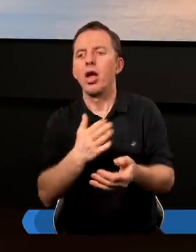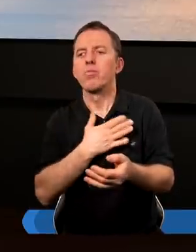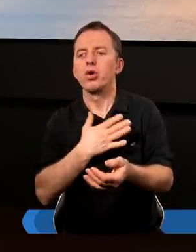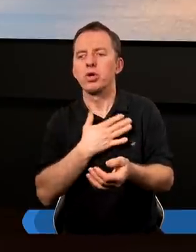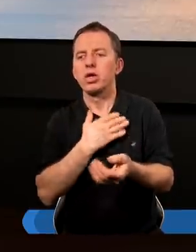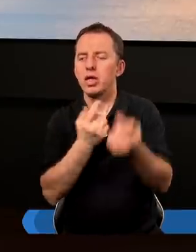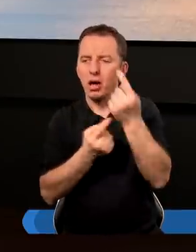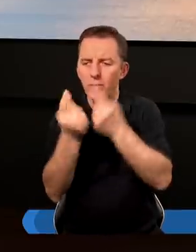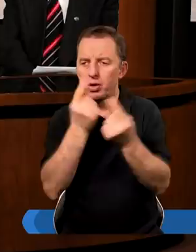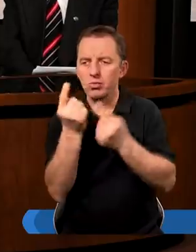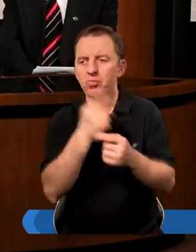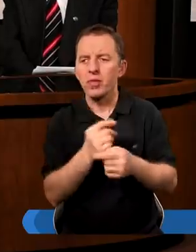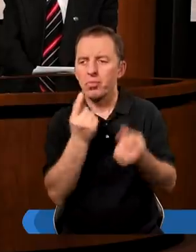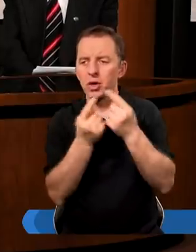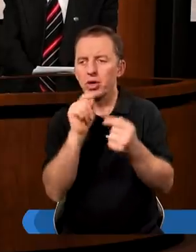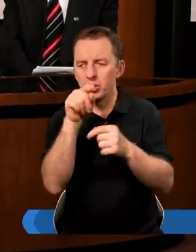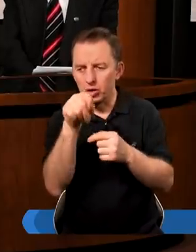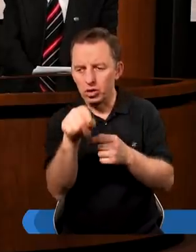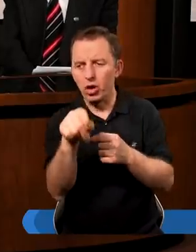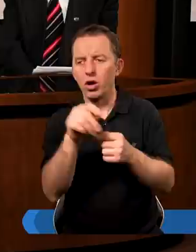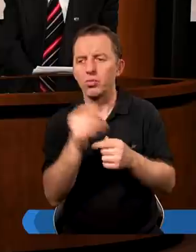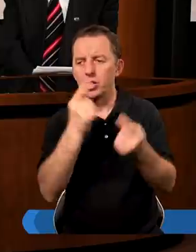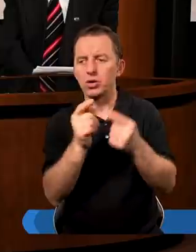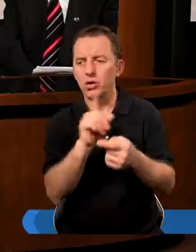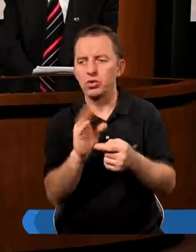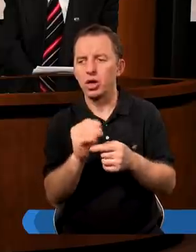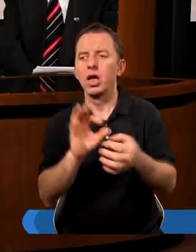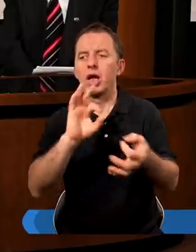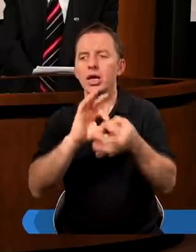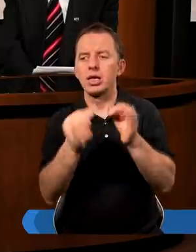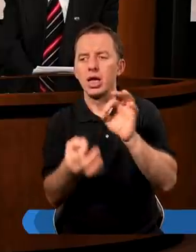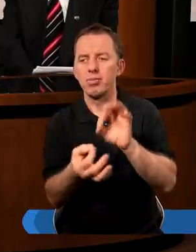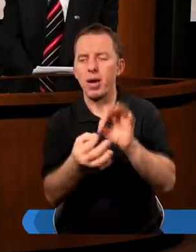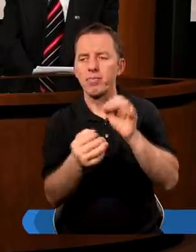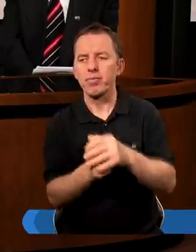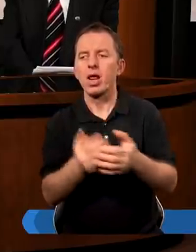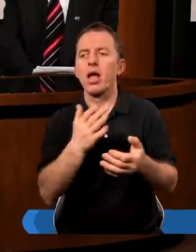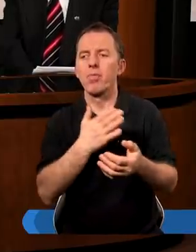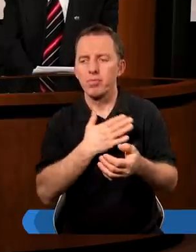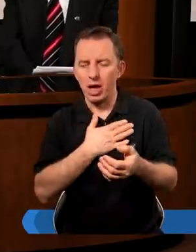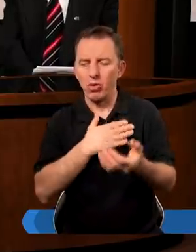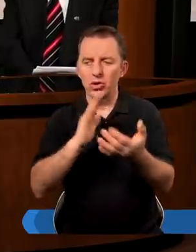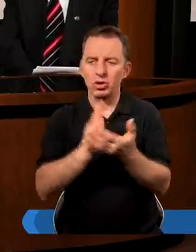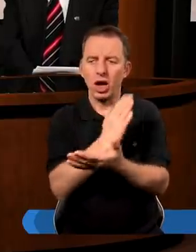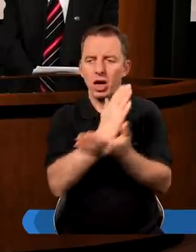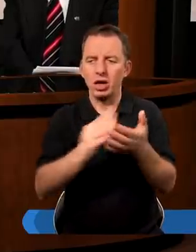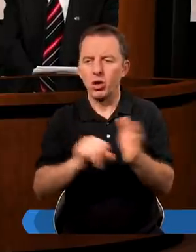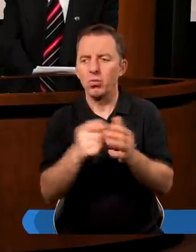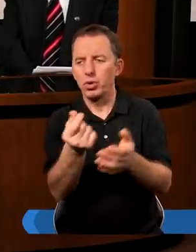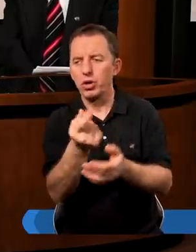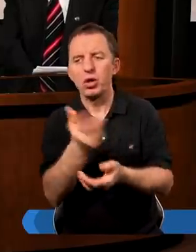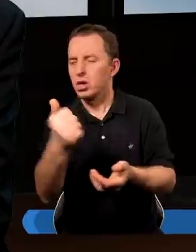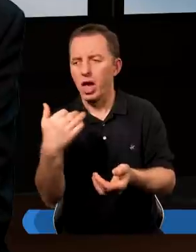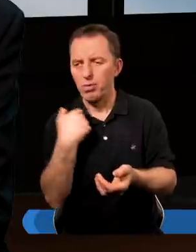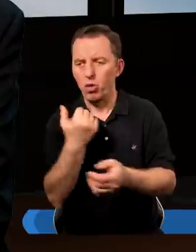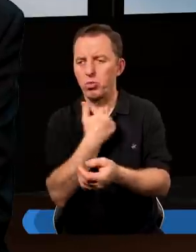Jak myślicie? Myślę, że są. Ja myślę, że gdybym miał być zależny od pieniędzy,